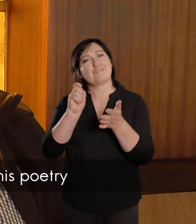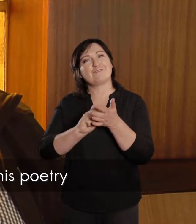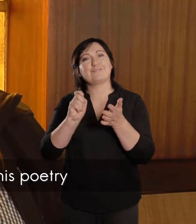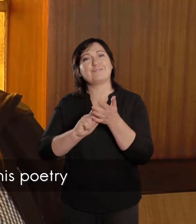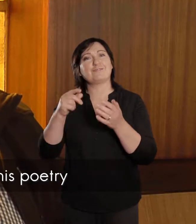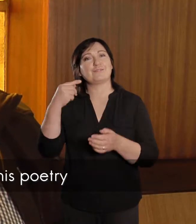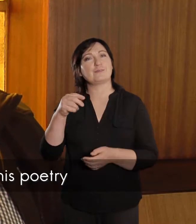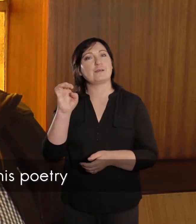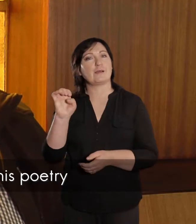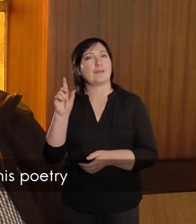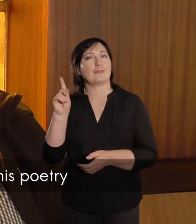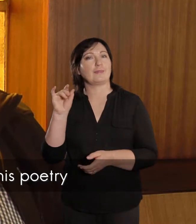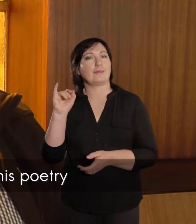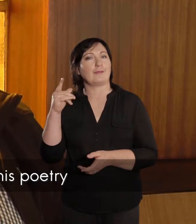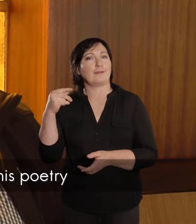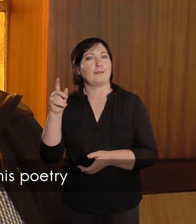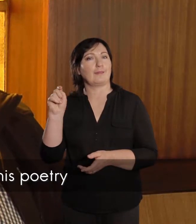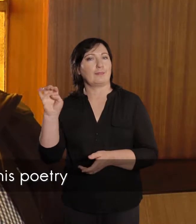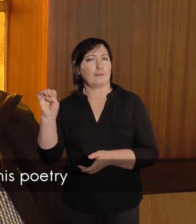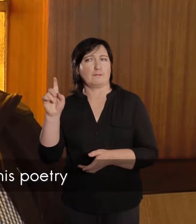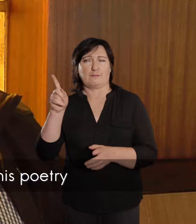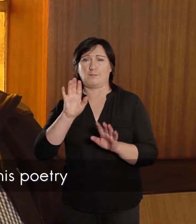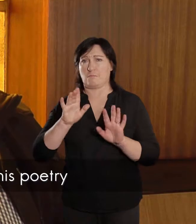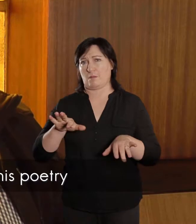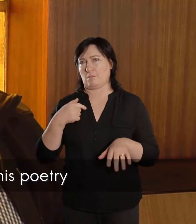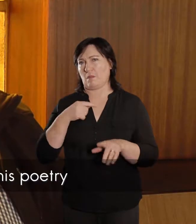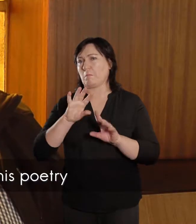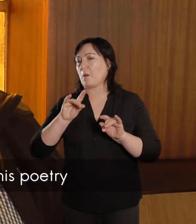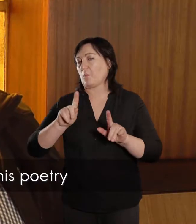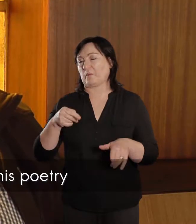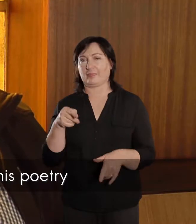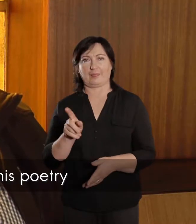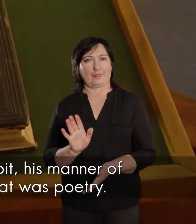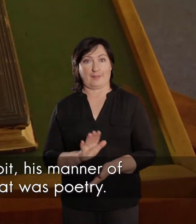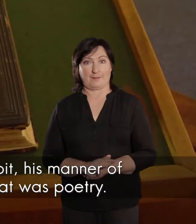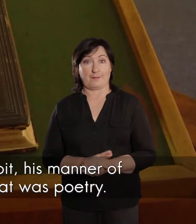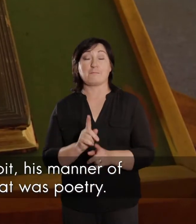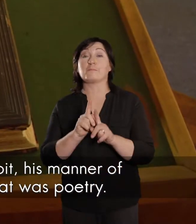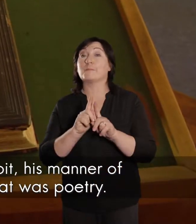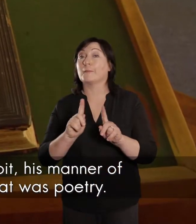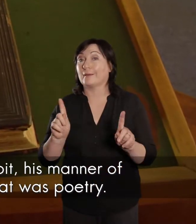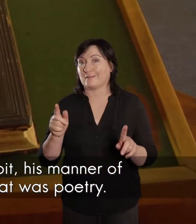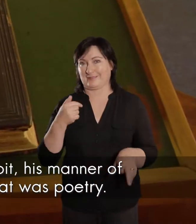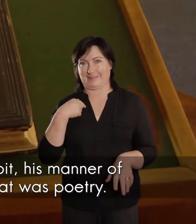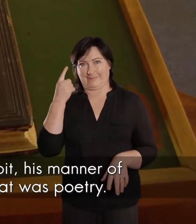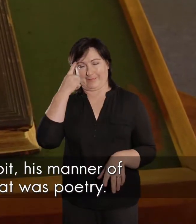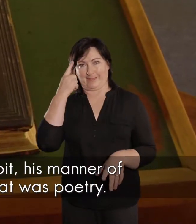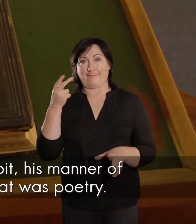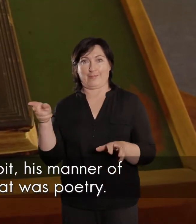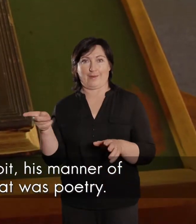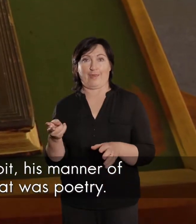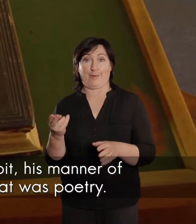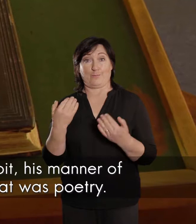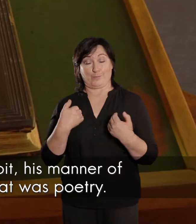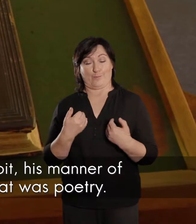wat hy geskryf het, daar oor het hy nie baie met my gepraat nie. Maar ek weet, as hy op die kansel klim,